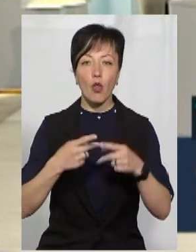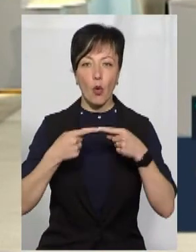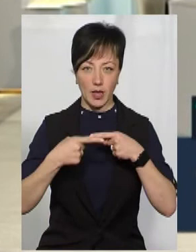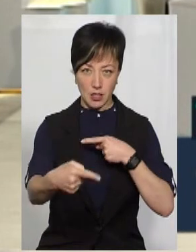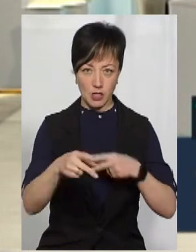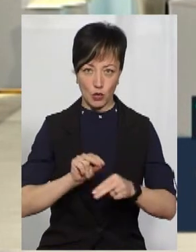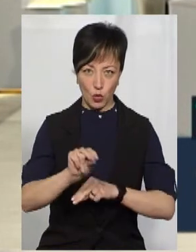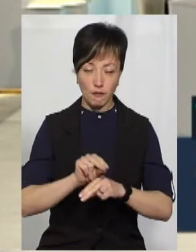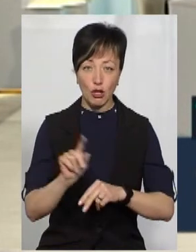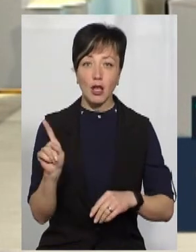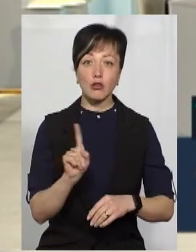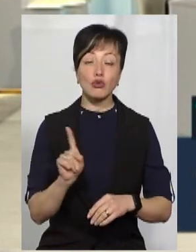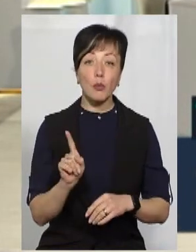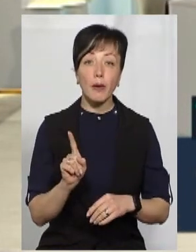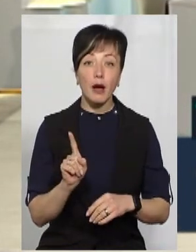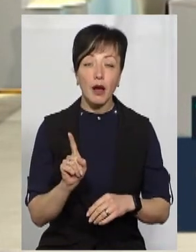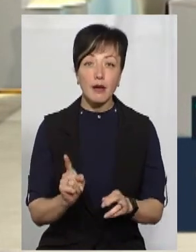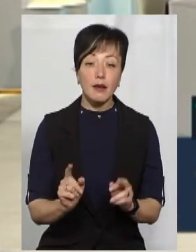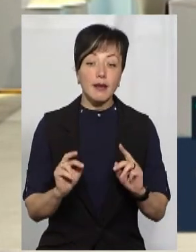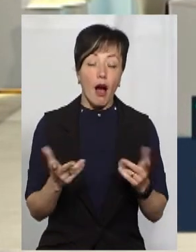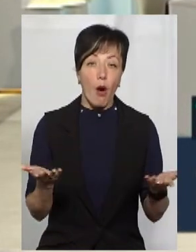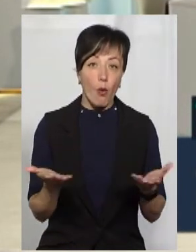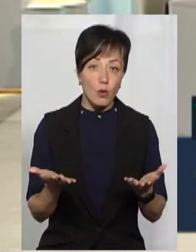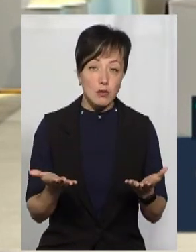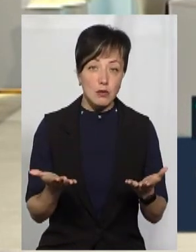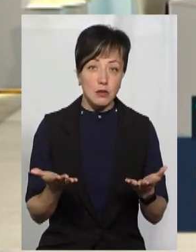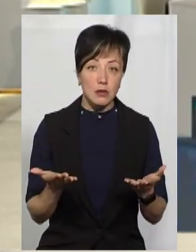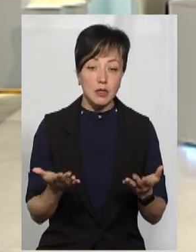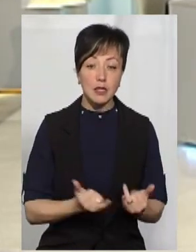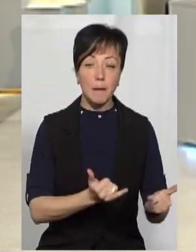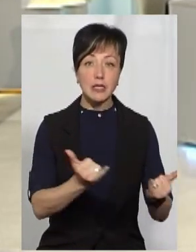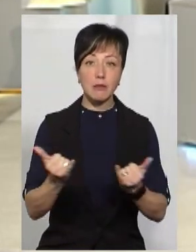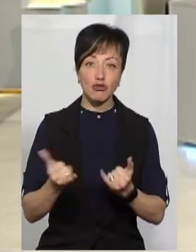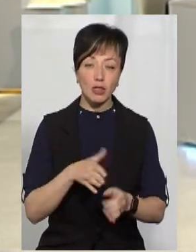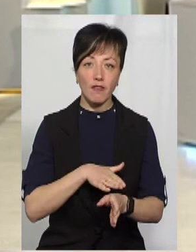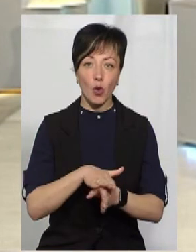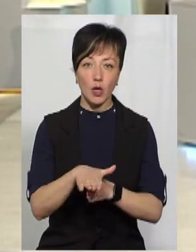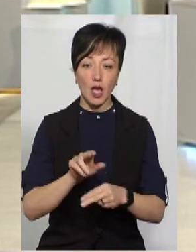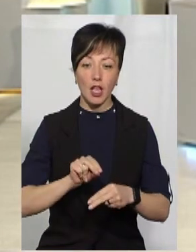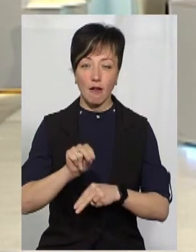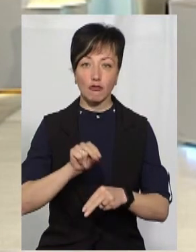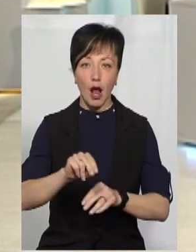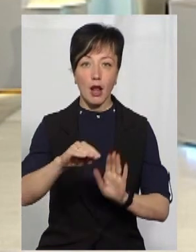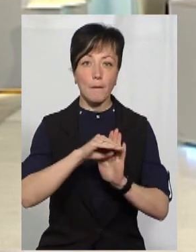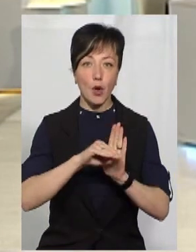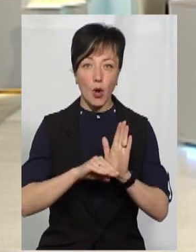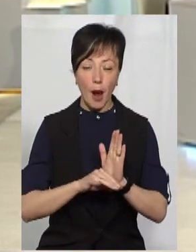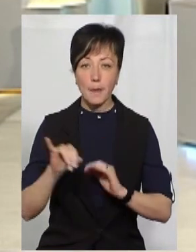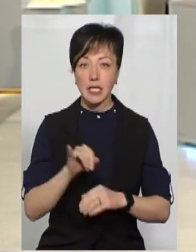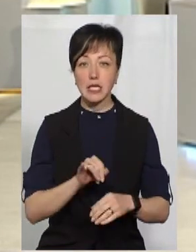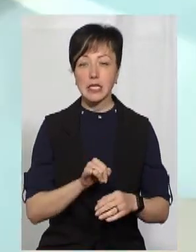дистанційного навчання, щоб якимось чином забезпечити виконання навчальних програм і